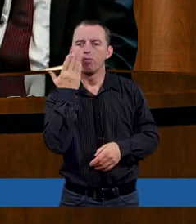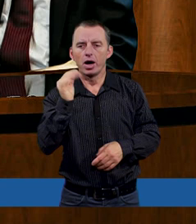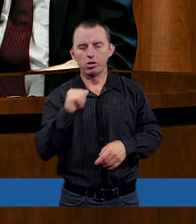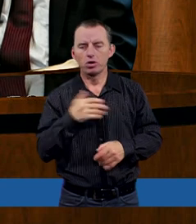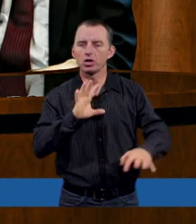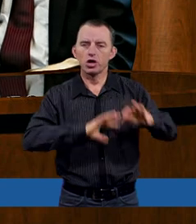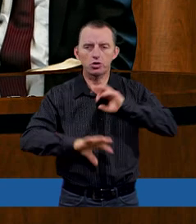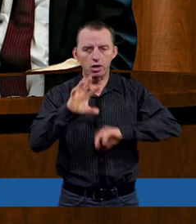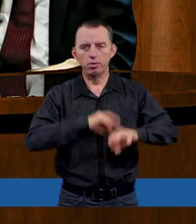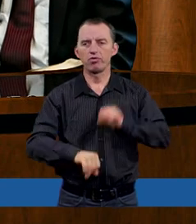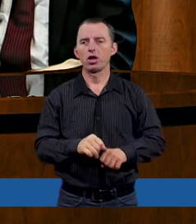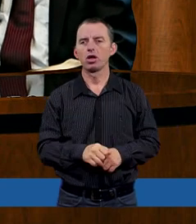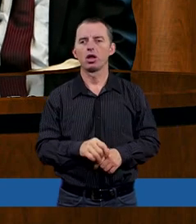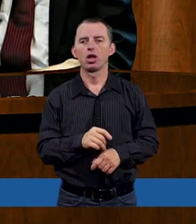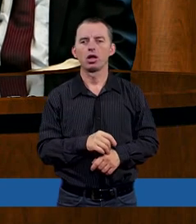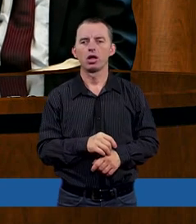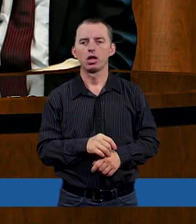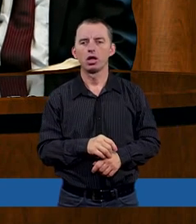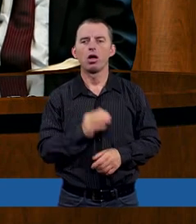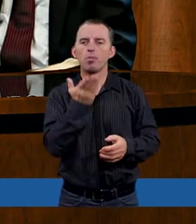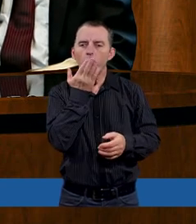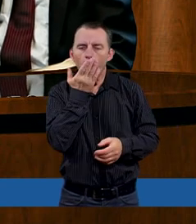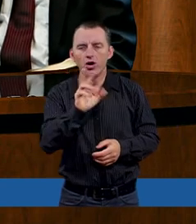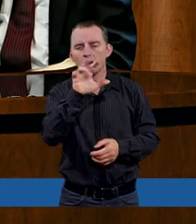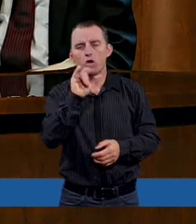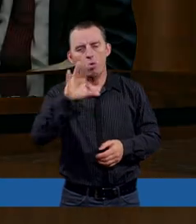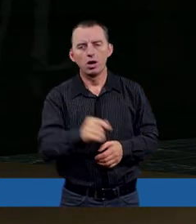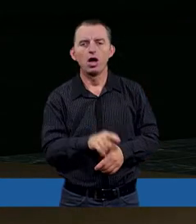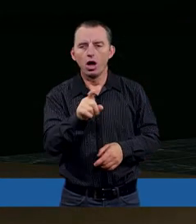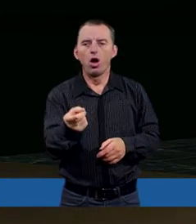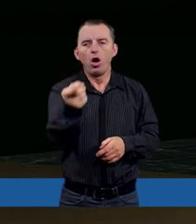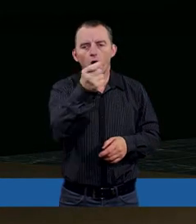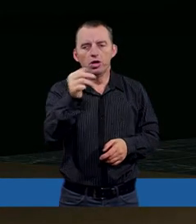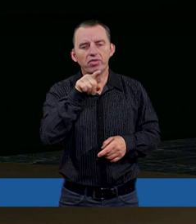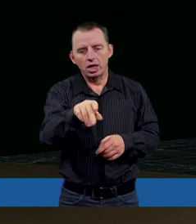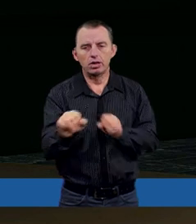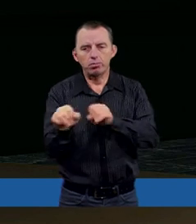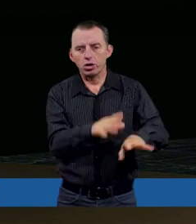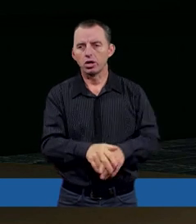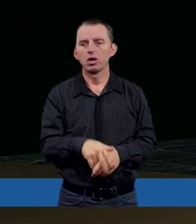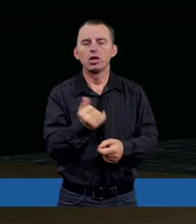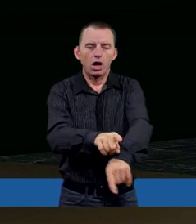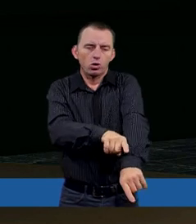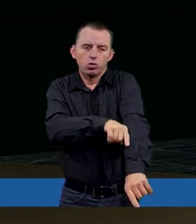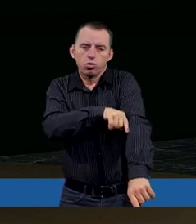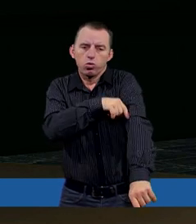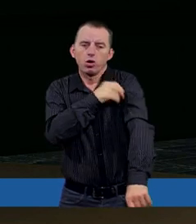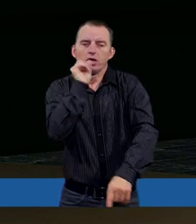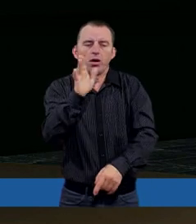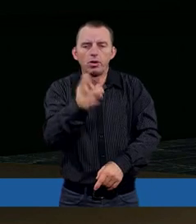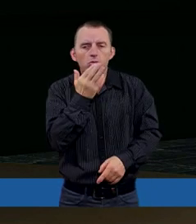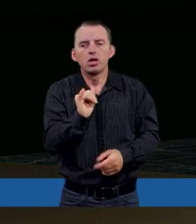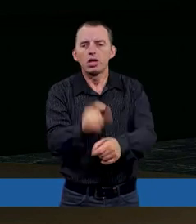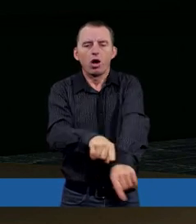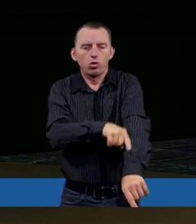zniecierpliwiony mową Hioba, bo odezwał się w taki sposób. Jak długo tak będziesz mówił?